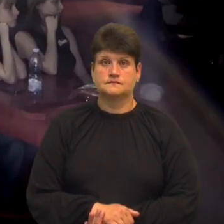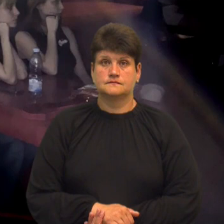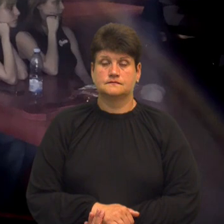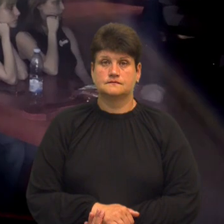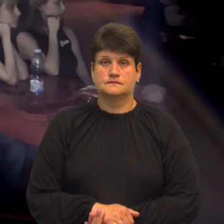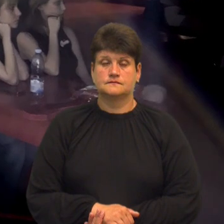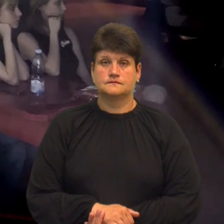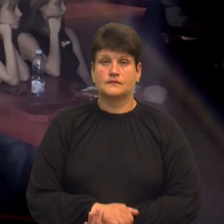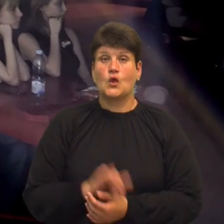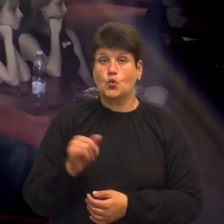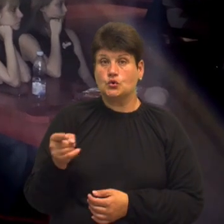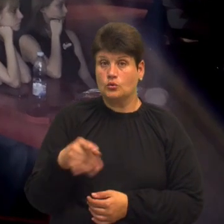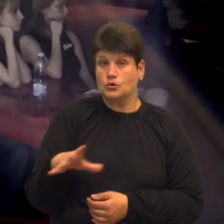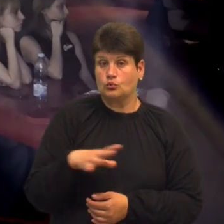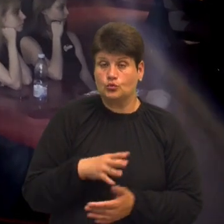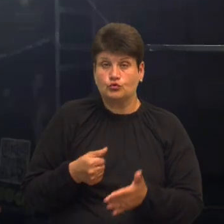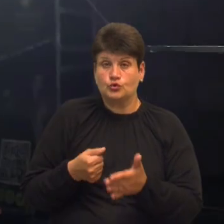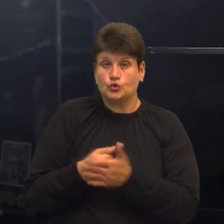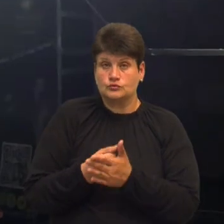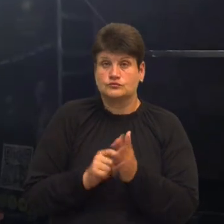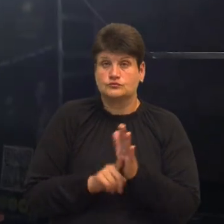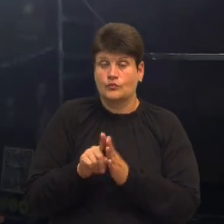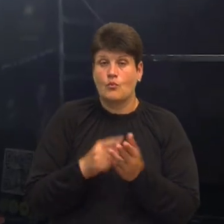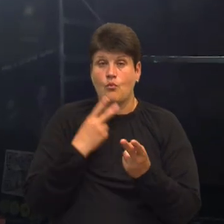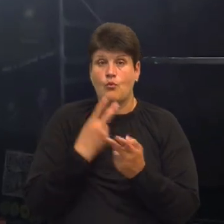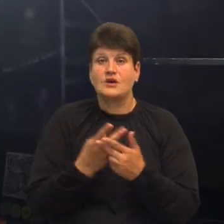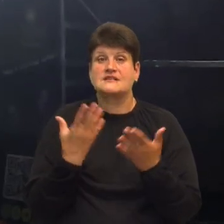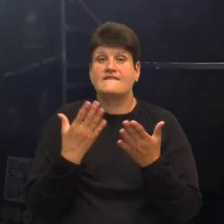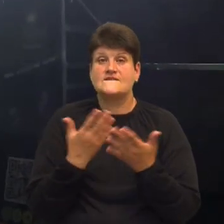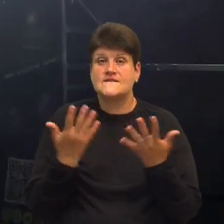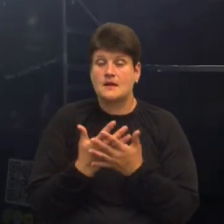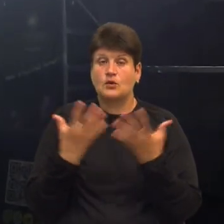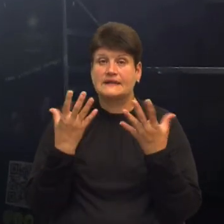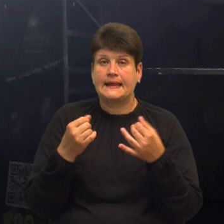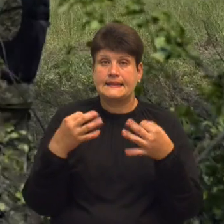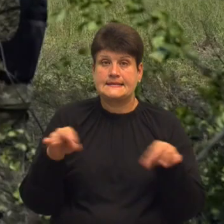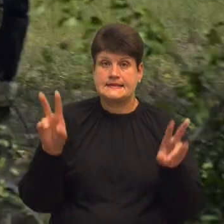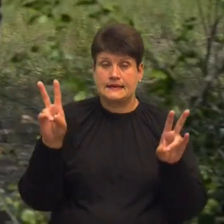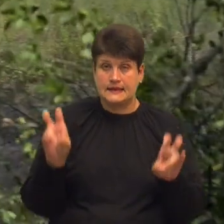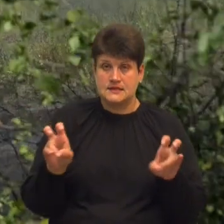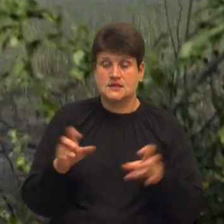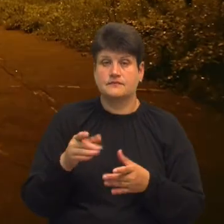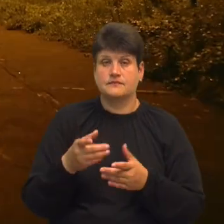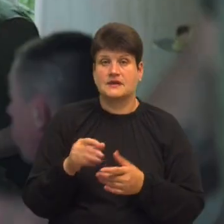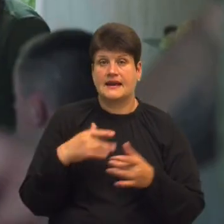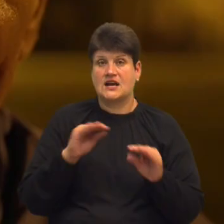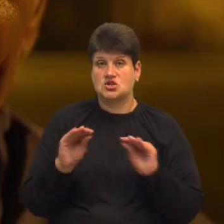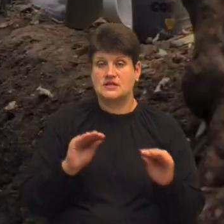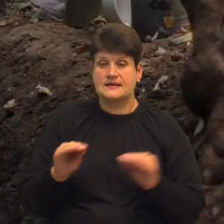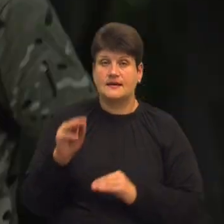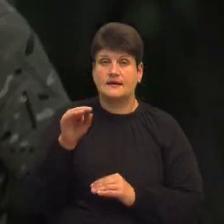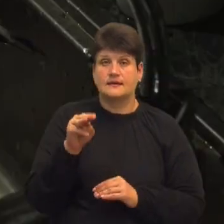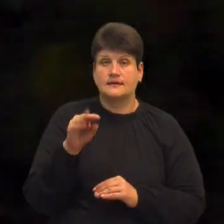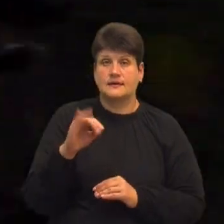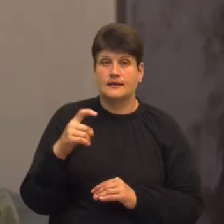У Тернополі відбувся допрем'єрний показ фільму «День незалежності». Фільм відзняв український режисер Володимир Тихий. «День незалежності» є